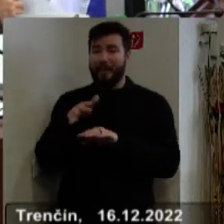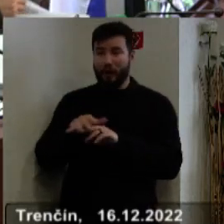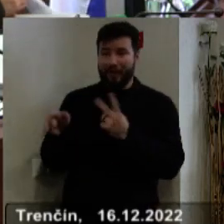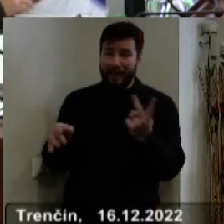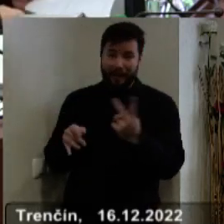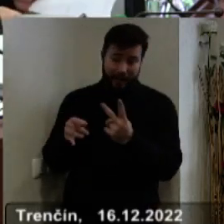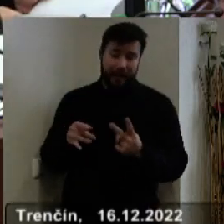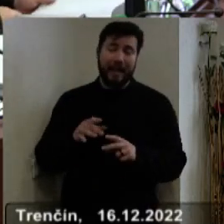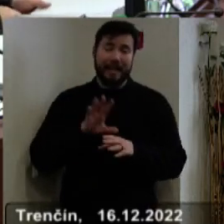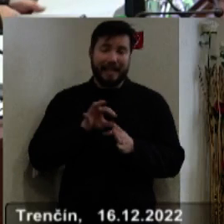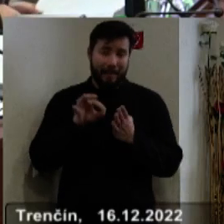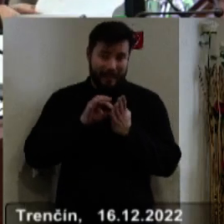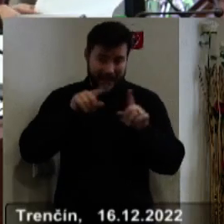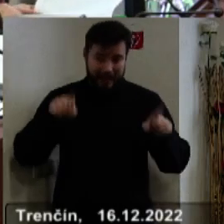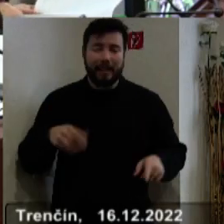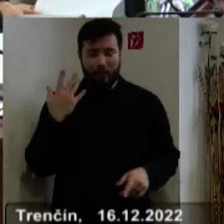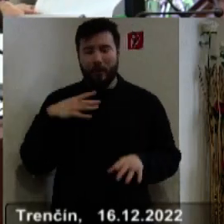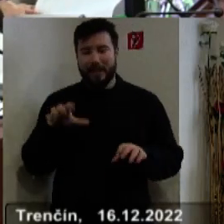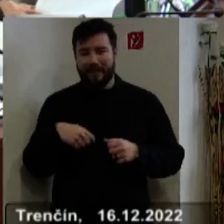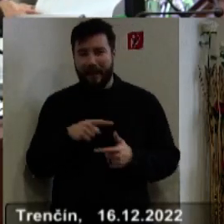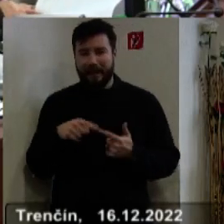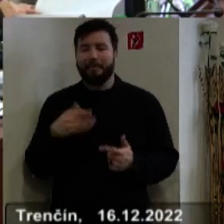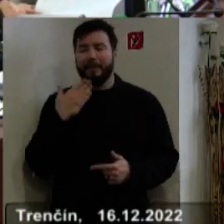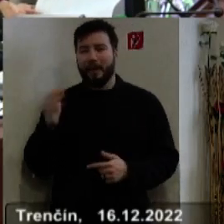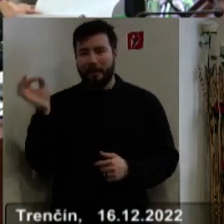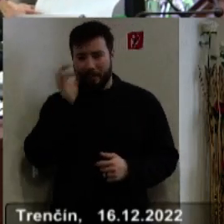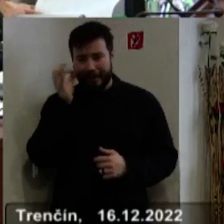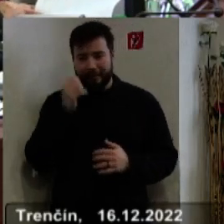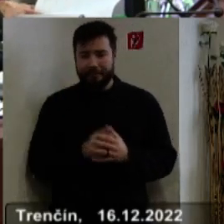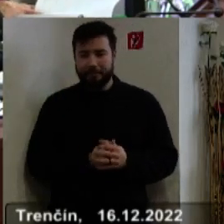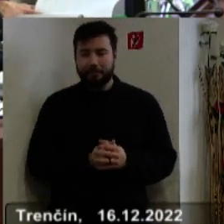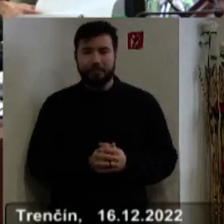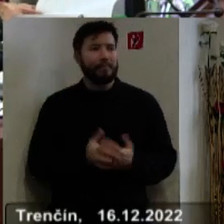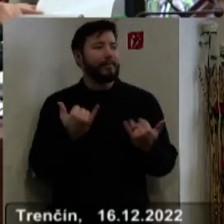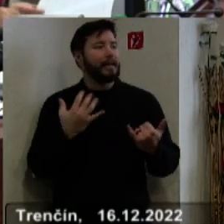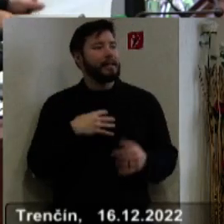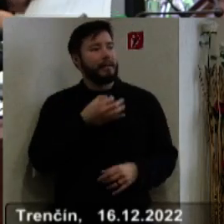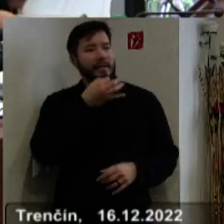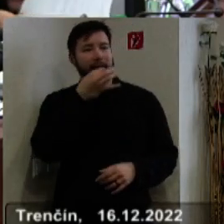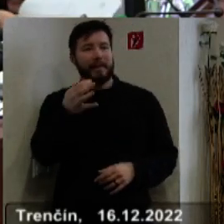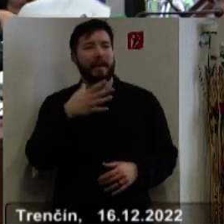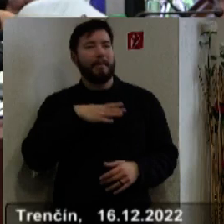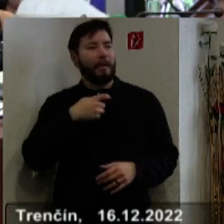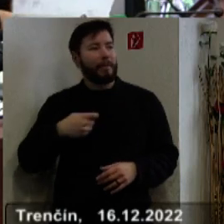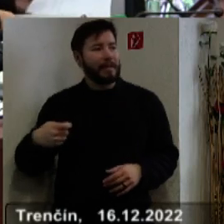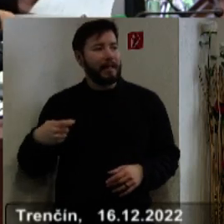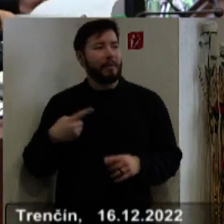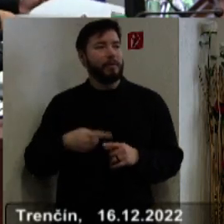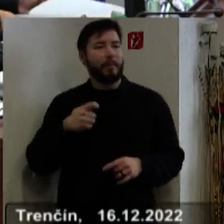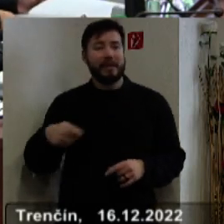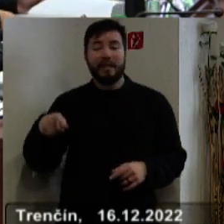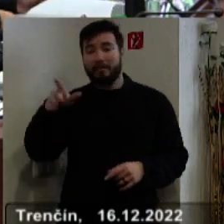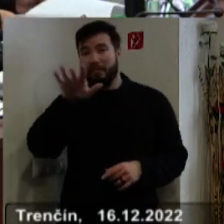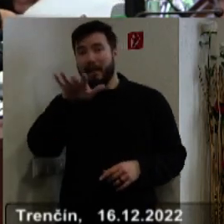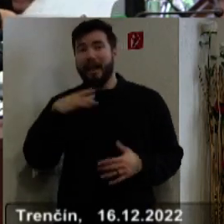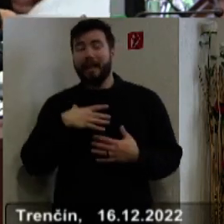sme schválili. Ďakujem veľmi pekne. A teraz sa chcem spýtať, pani poslankyne, pani poslanci, či máte nejaký návrh na